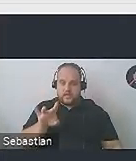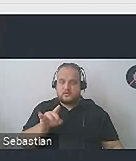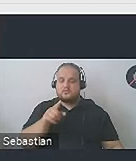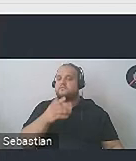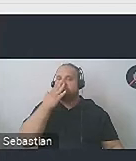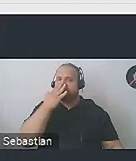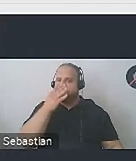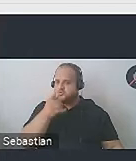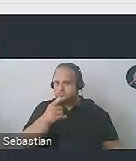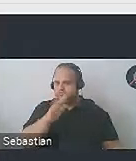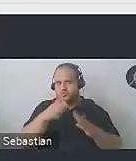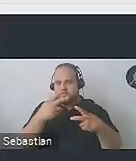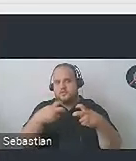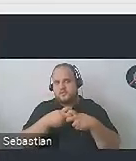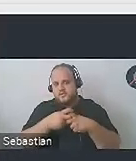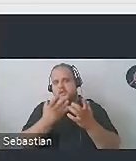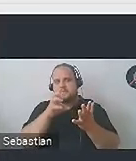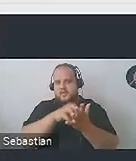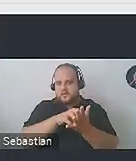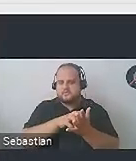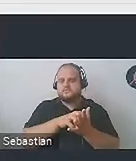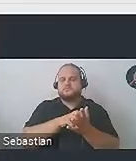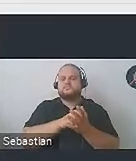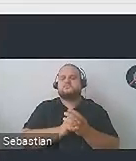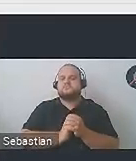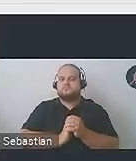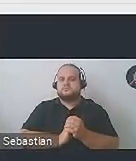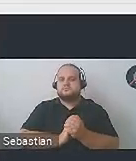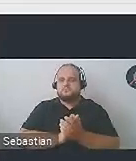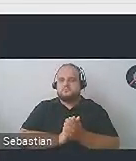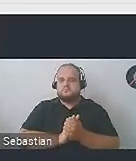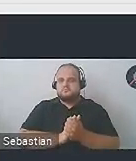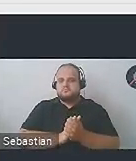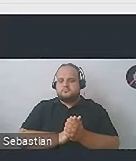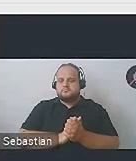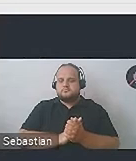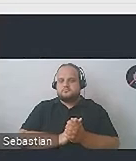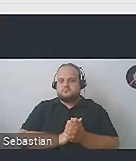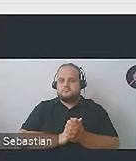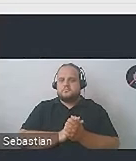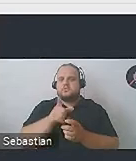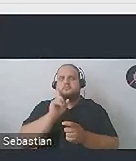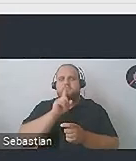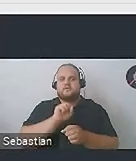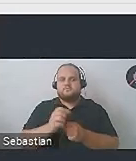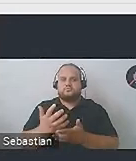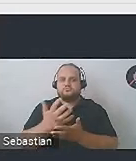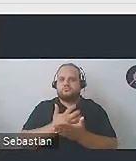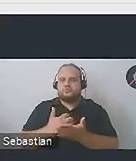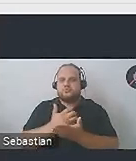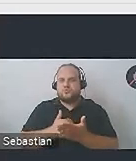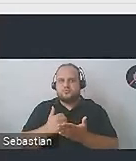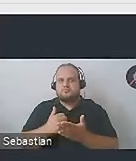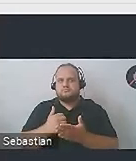stron internetowych i aplikacji mobilnych, ale tak naprawdę jest to zbiór wytycznych, które można